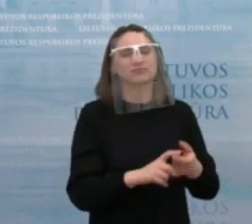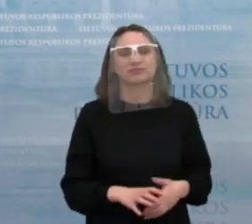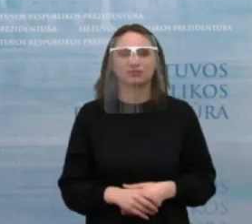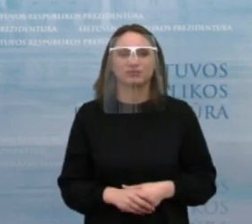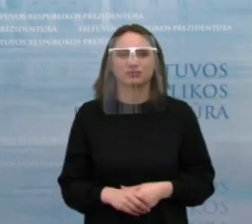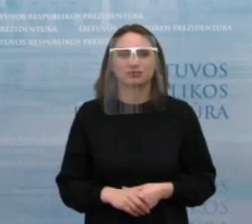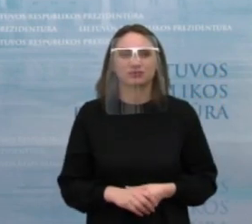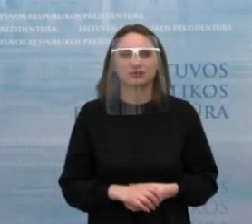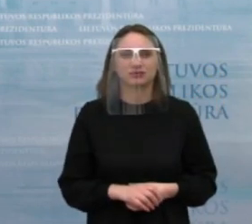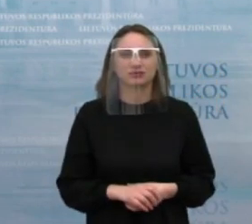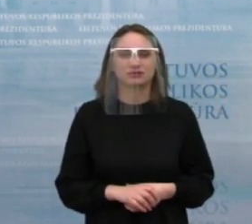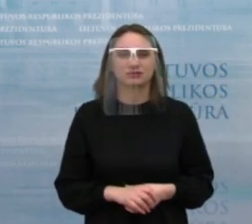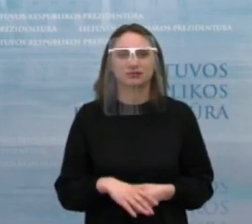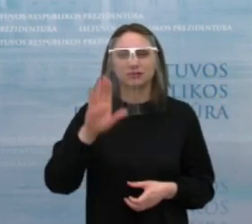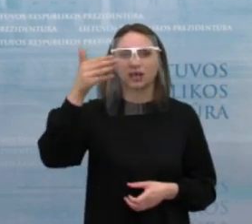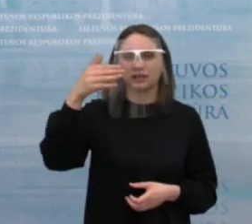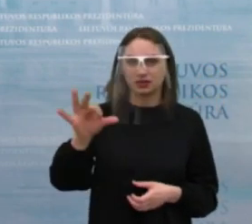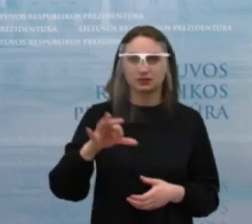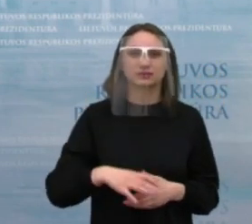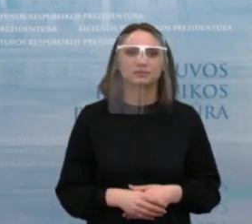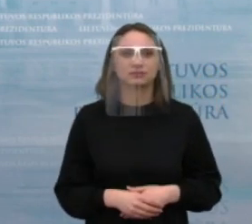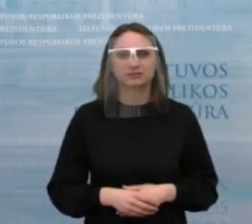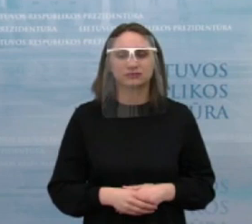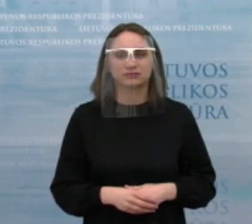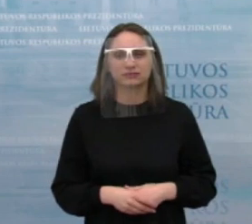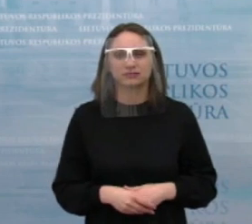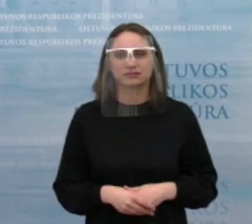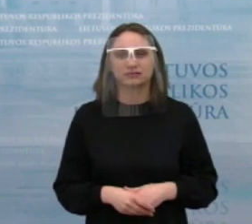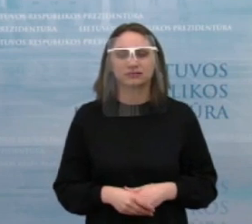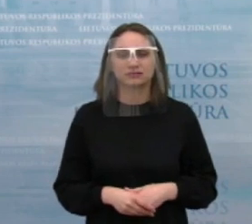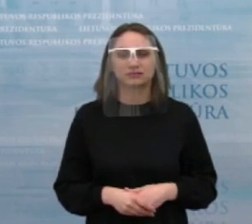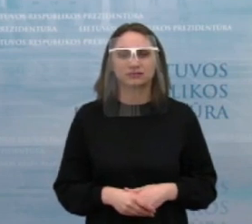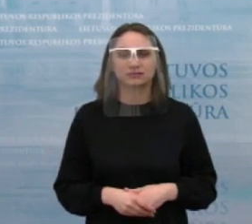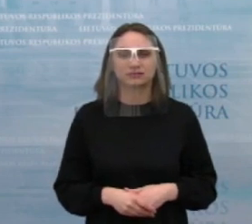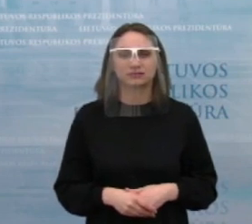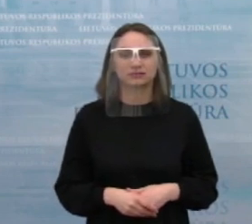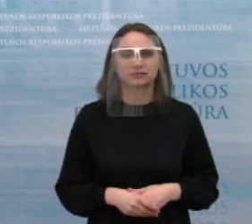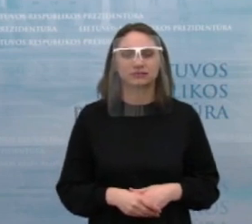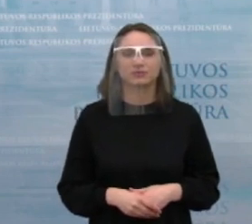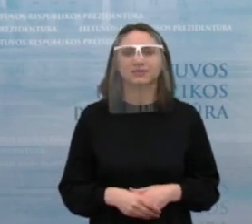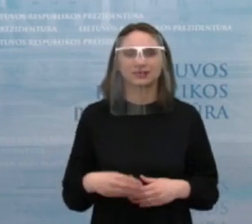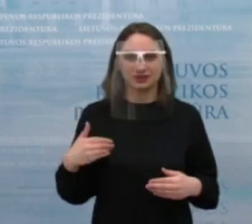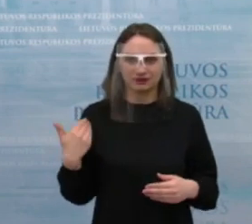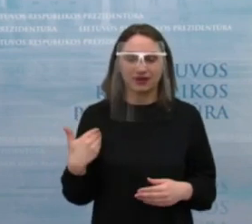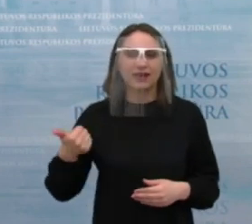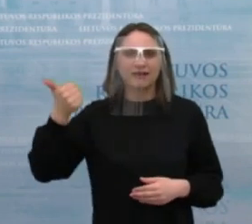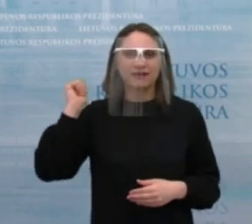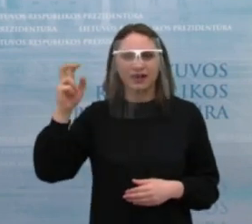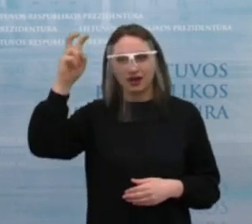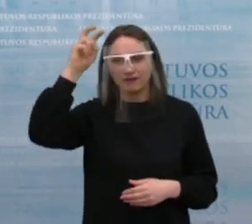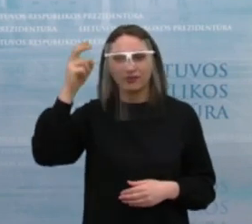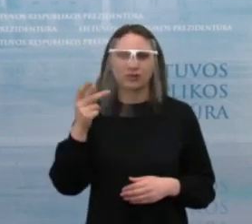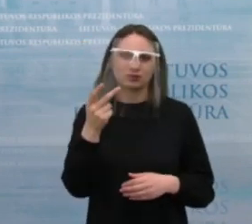Austėja, mūsiu Kaitė Albinė, nebėnes. Prašau, Austėja. Sveiki, norėjau paklausti vakar. Vyriausybė skiria 2,5